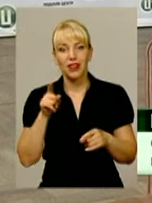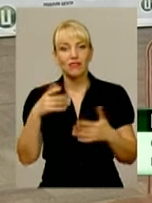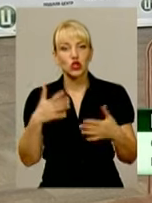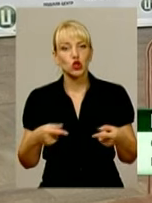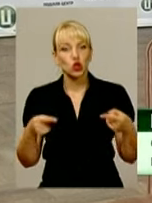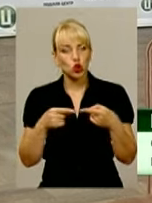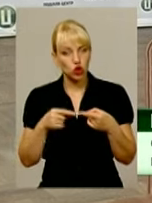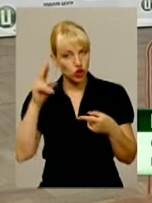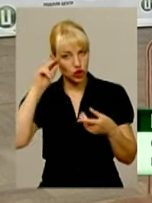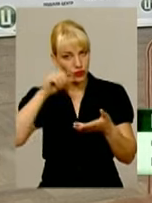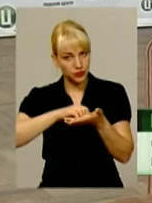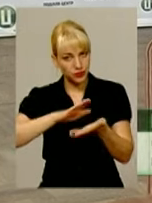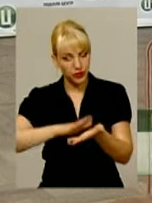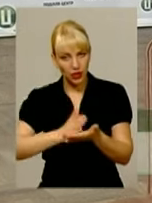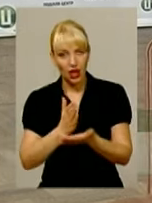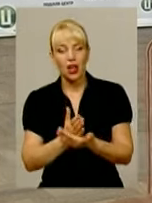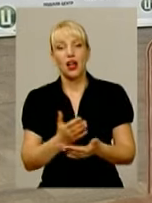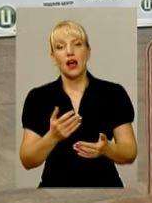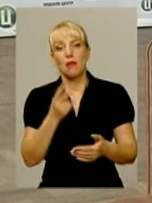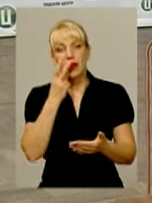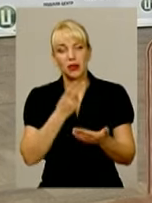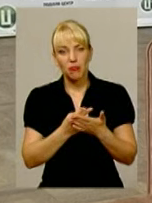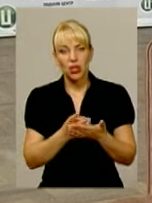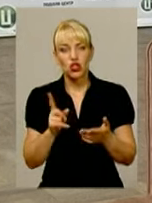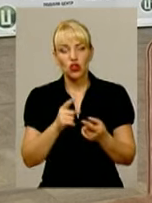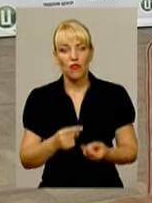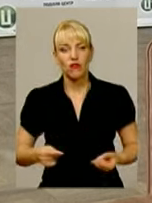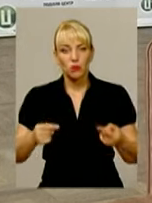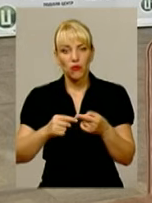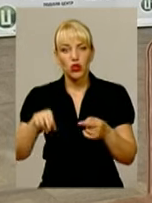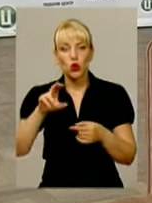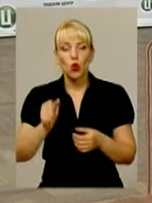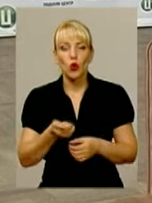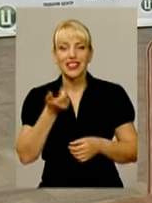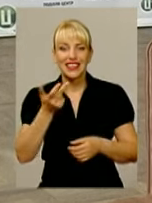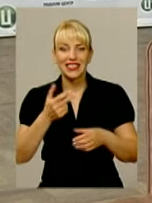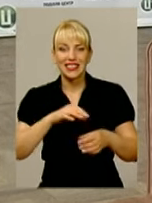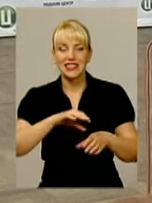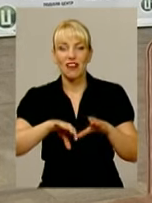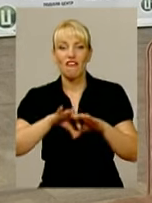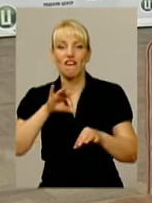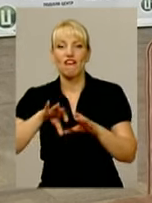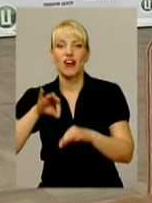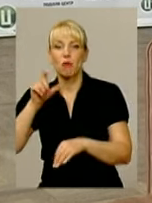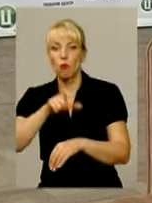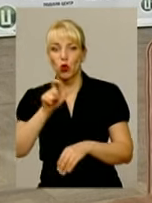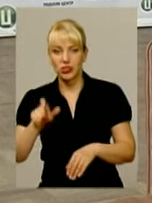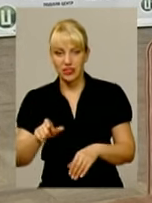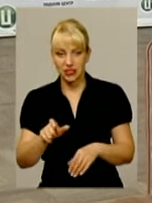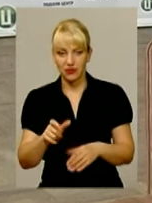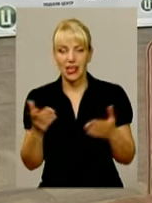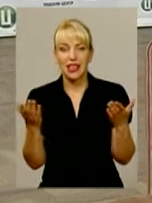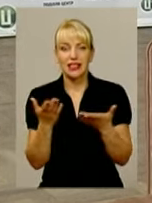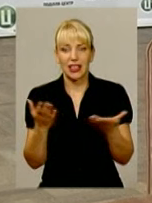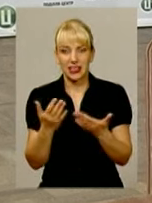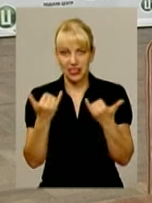кількість. Зокрема, передбачено, що відповідно до кількості виборців, які на сьогоднішній день у нас складають